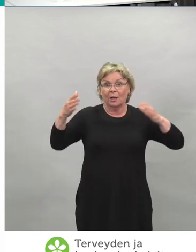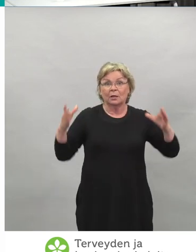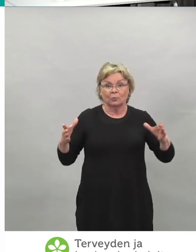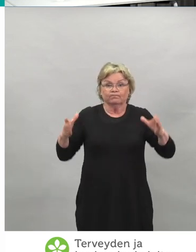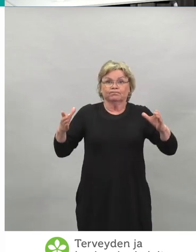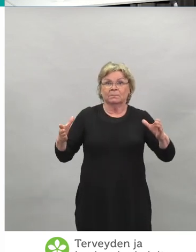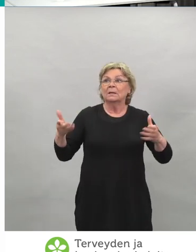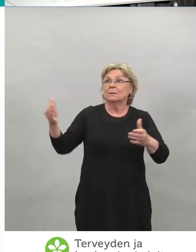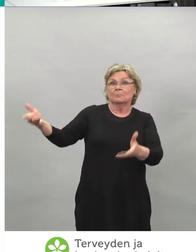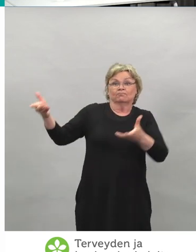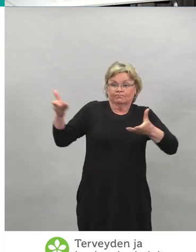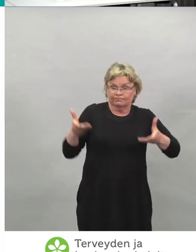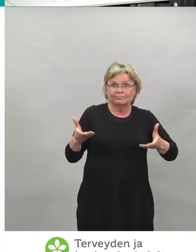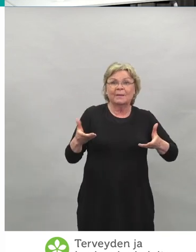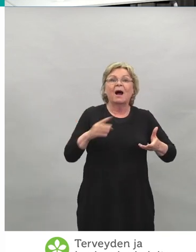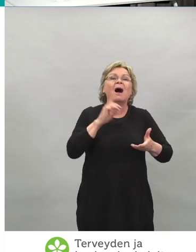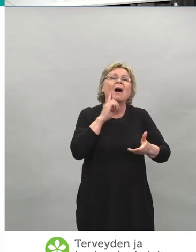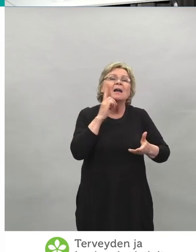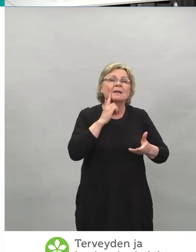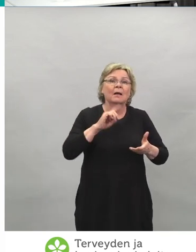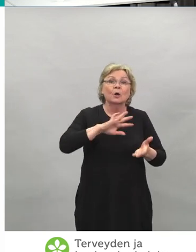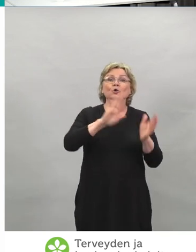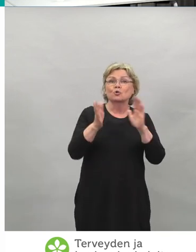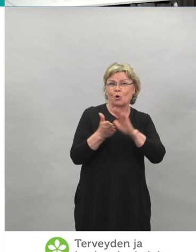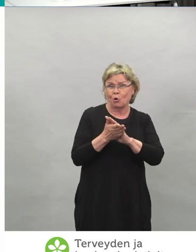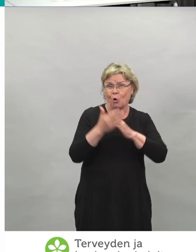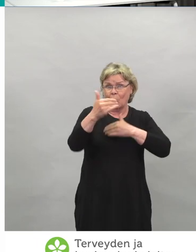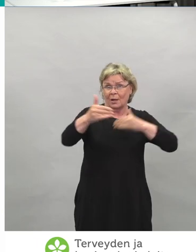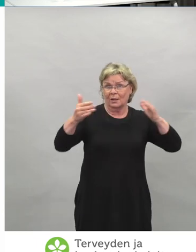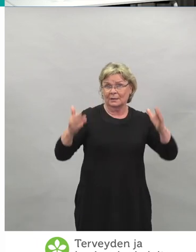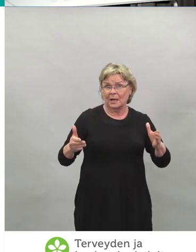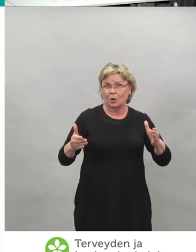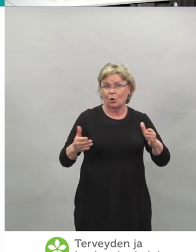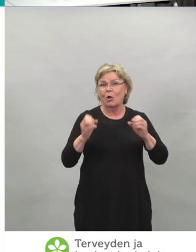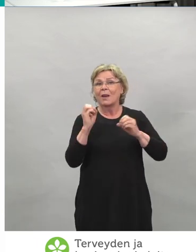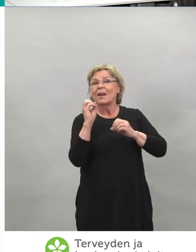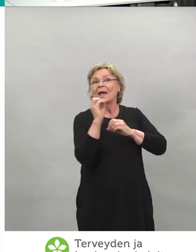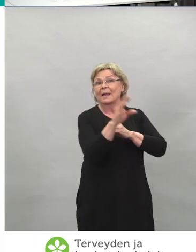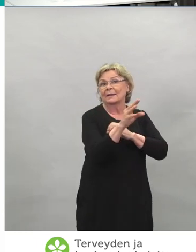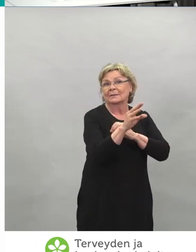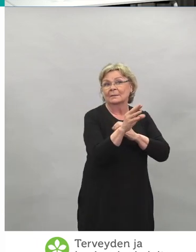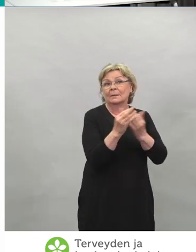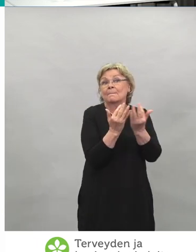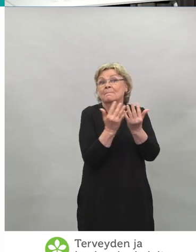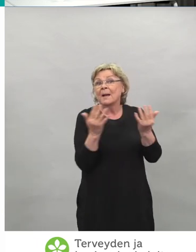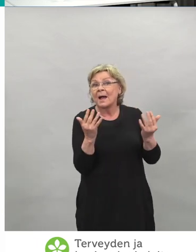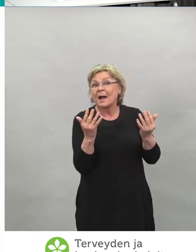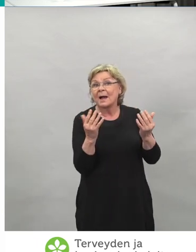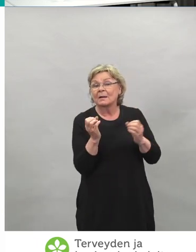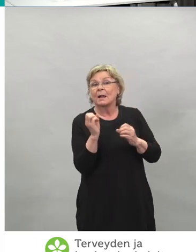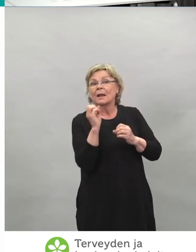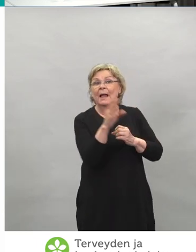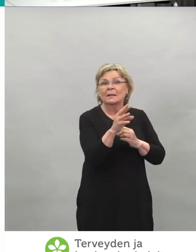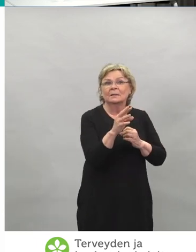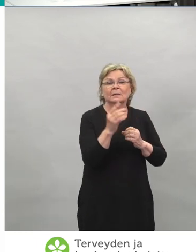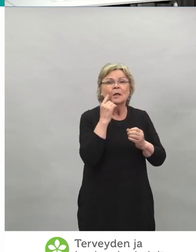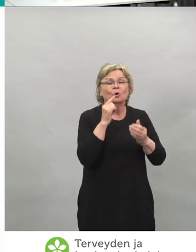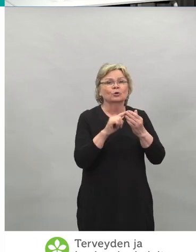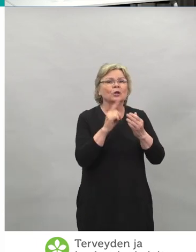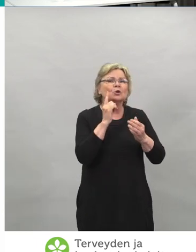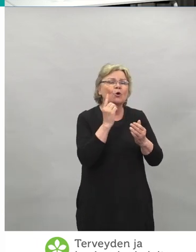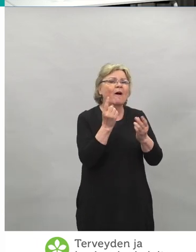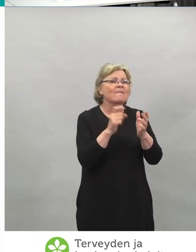aina kuitenkin lähetetään kokonaisia laatikoita. Eli tämä määrä, jota lähetetään, niin voi vaihdella viikoittain.